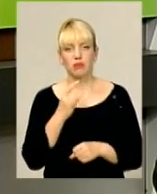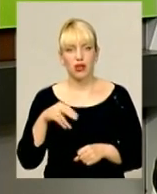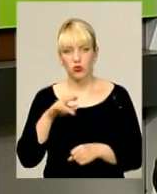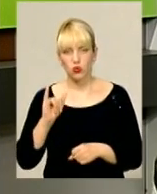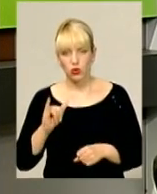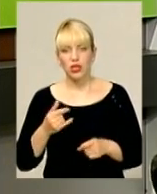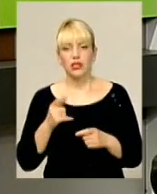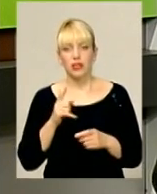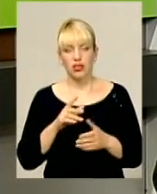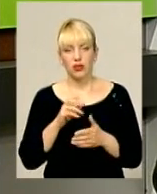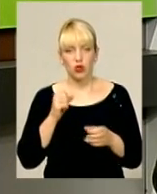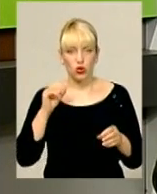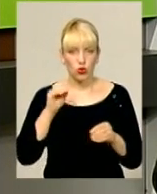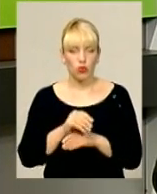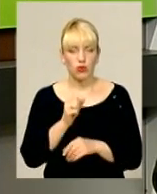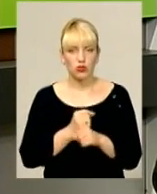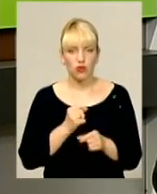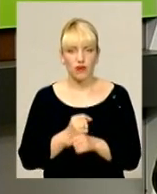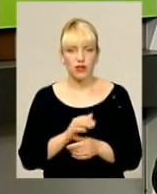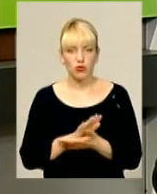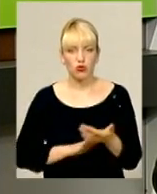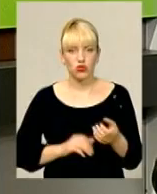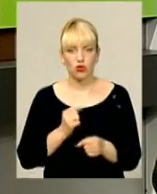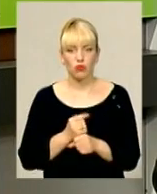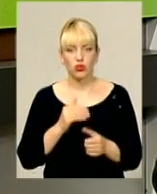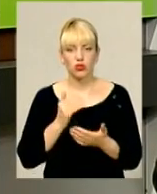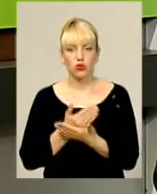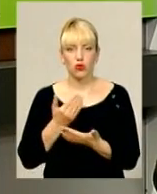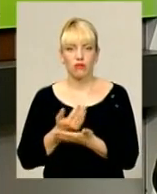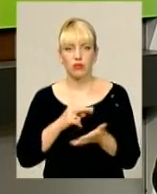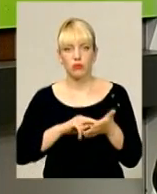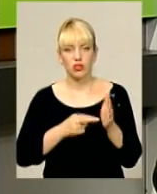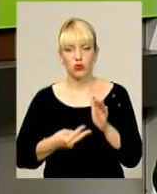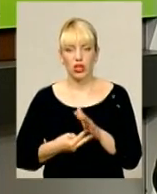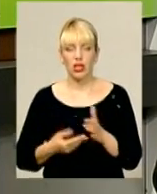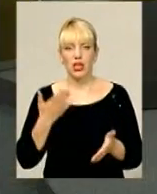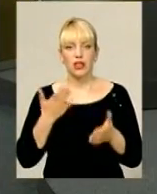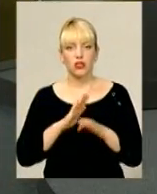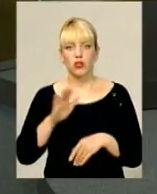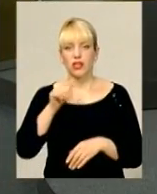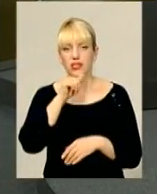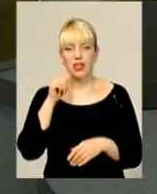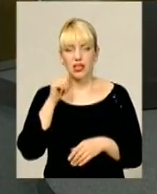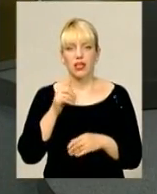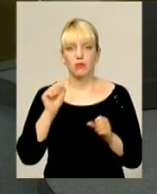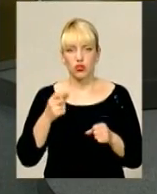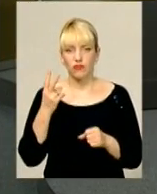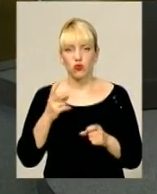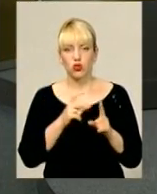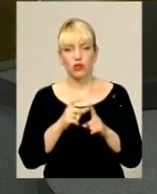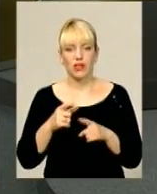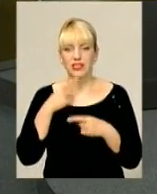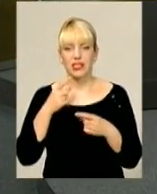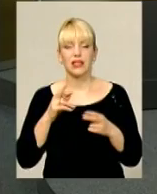опрацювання, продовження цієї роботи саме пов'язати з оновленням стратегії. Якщо не секрет, ви можете у двох словах сказати,